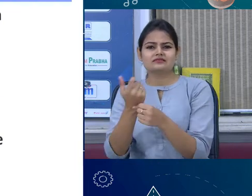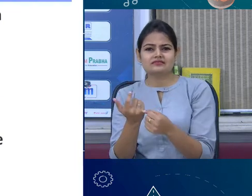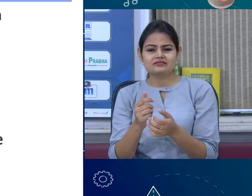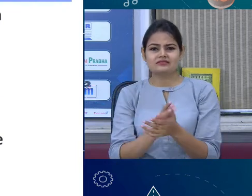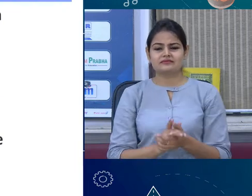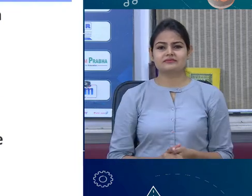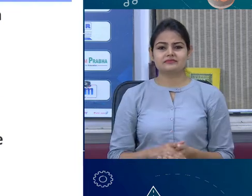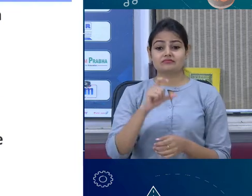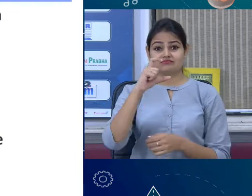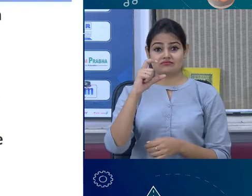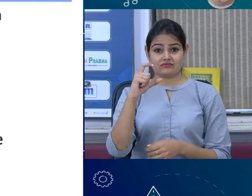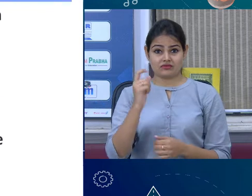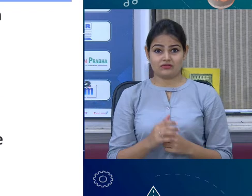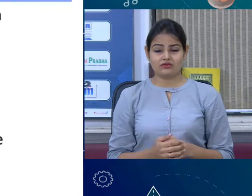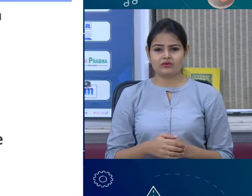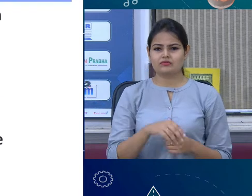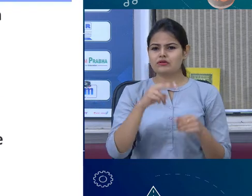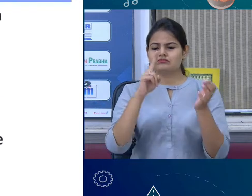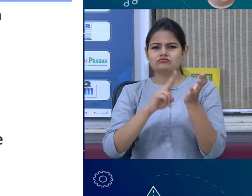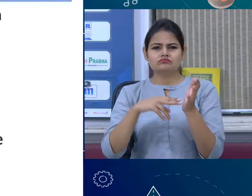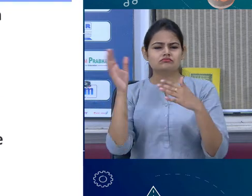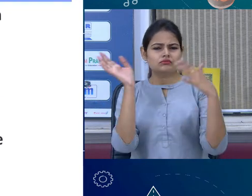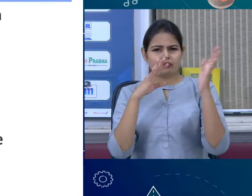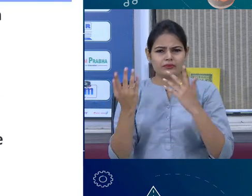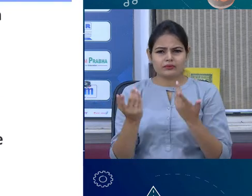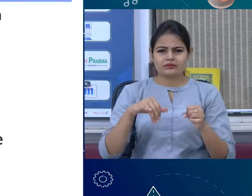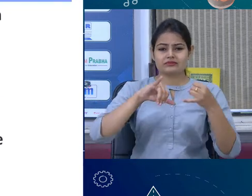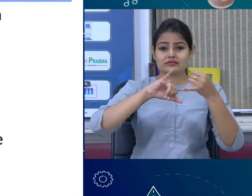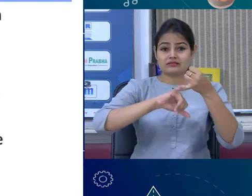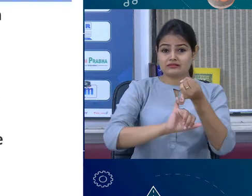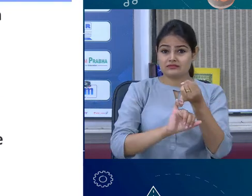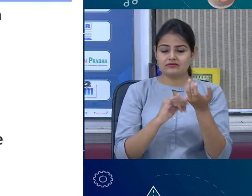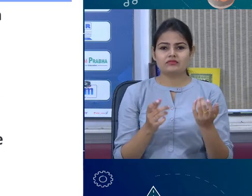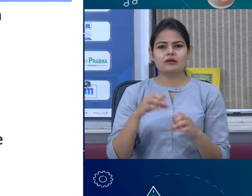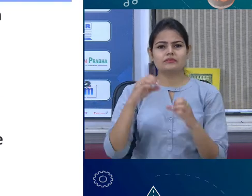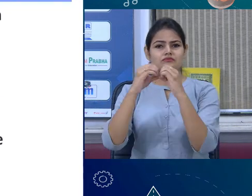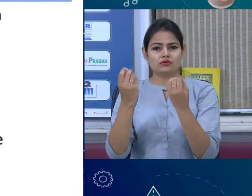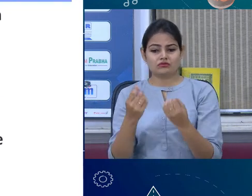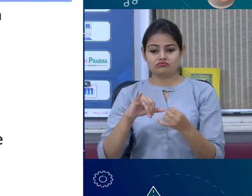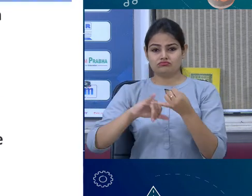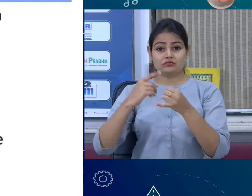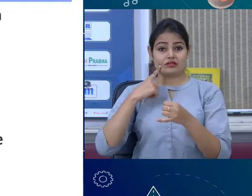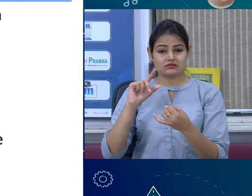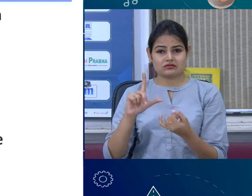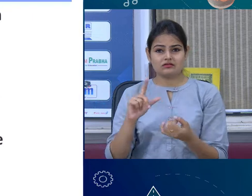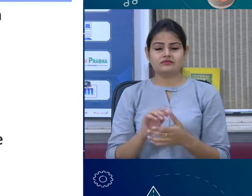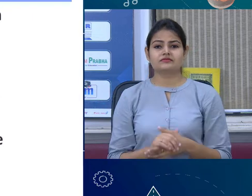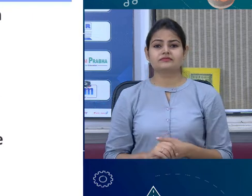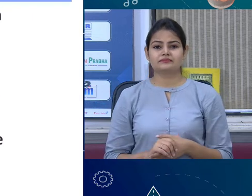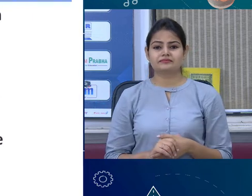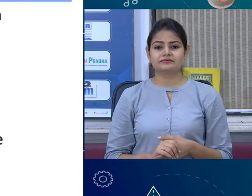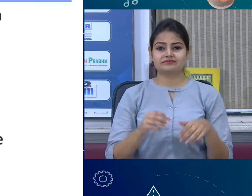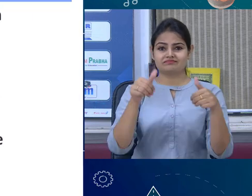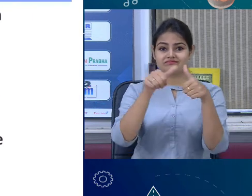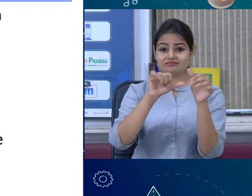sulfur chlorine neon ये non-metals होते हैं whereas we see that boron silicon a snake and maple onion these are all